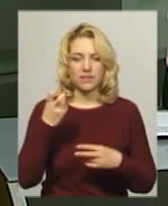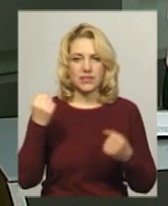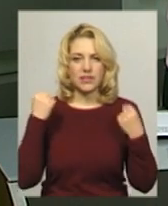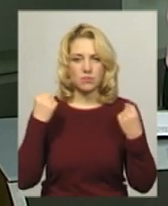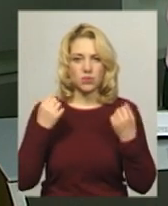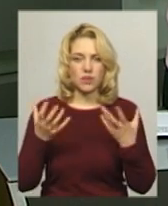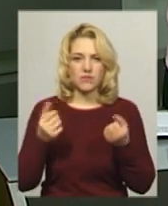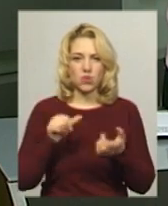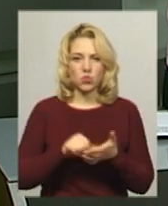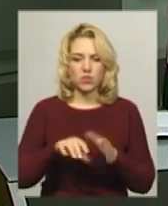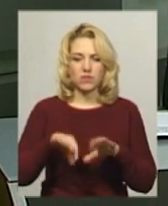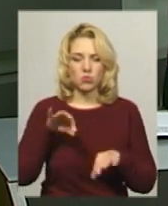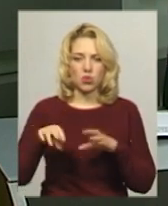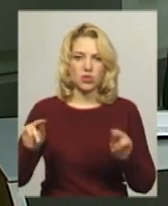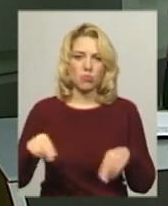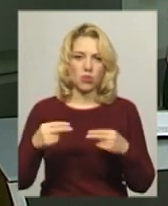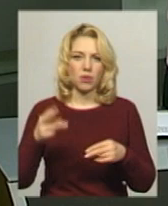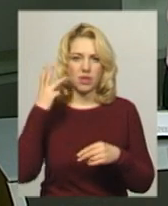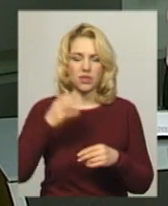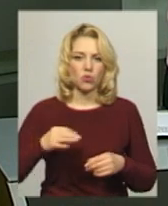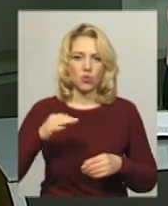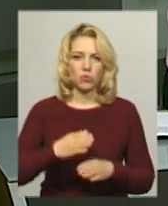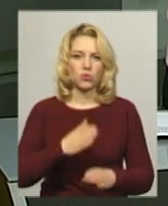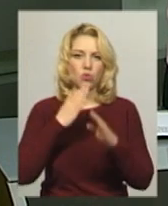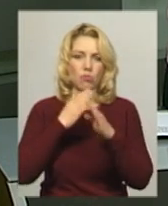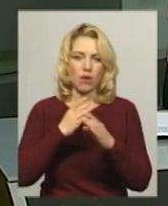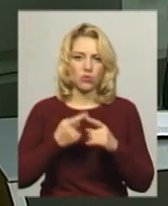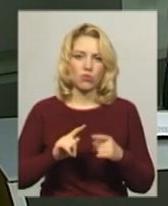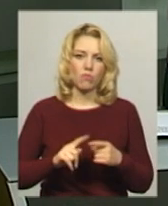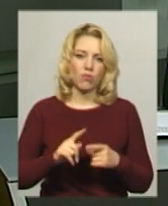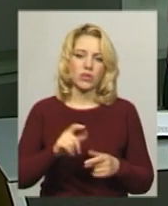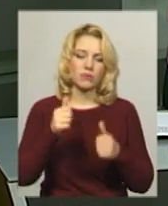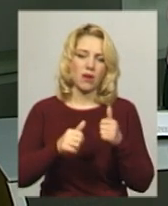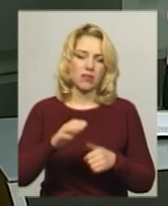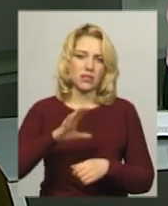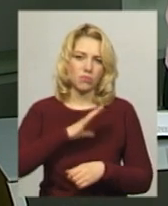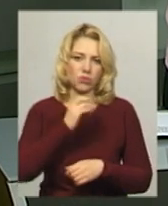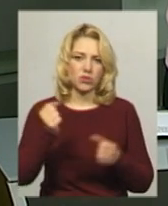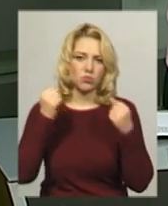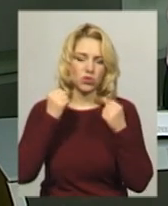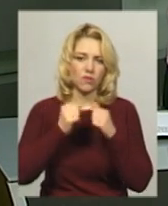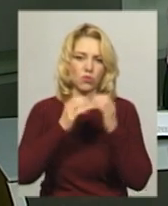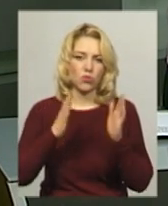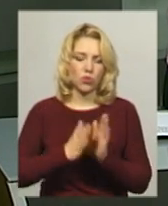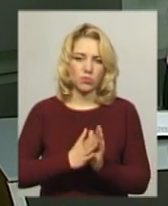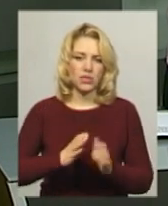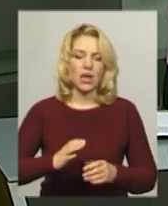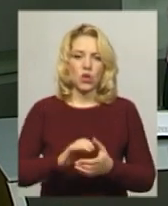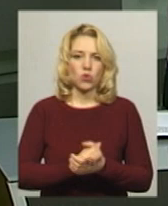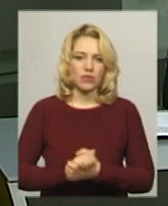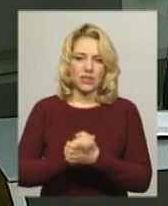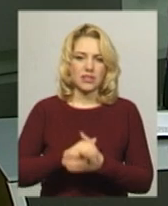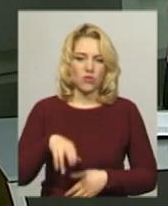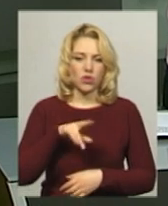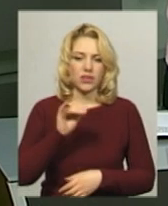взяли участь у відбірковому чемпіонаті Хмельницької області з рукопашного бою. Змагання відбулись у спортивному комплексі товариства «Динамо» на Зарічанській